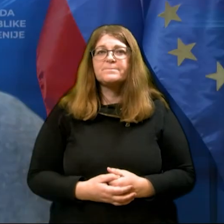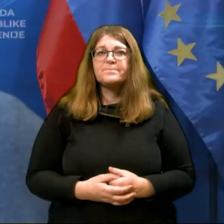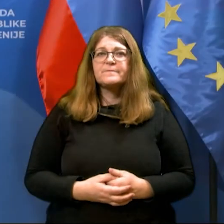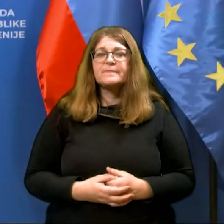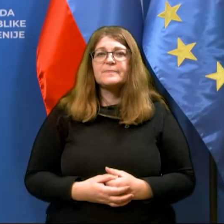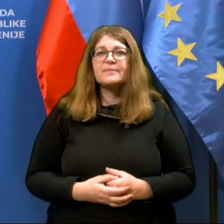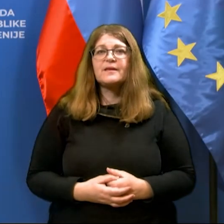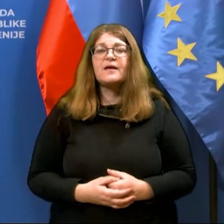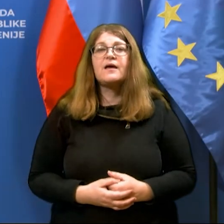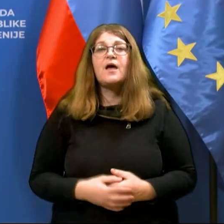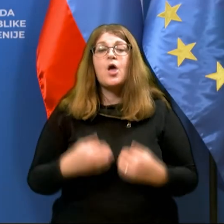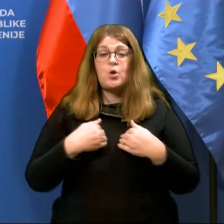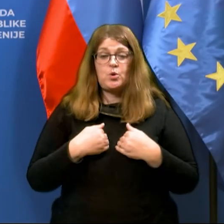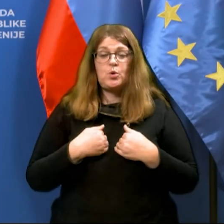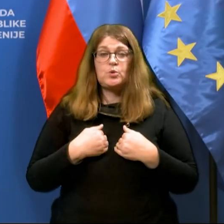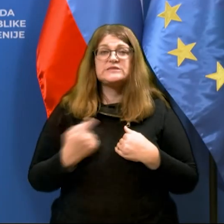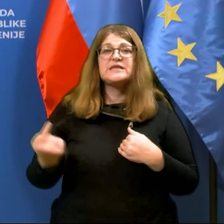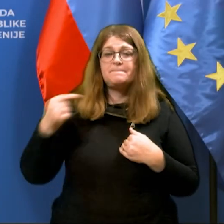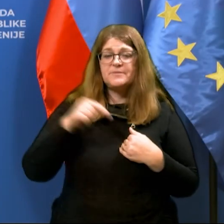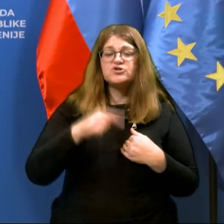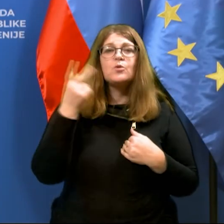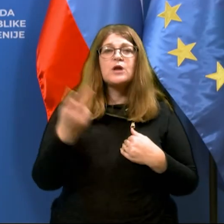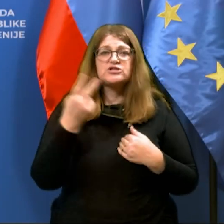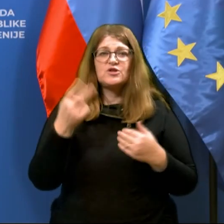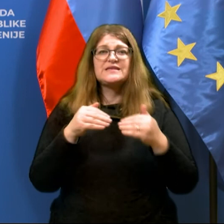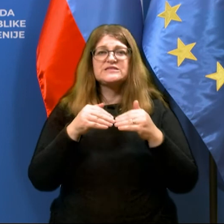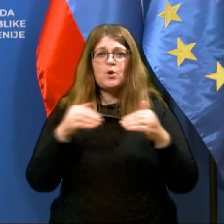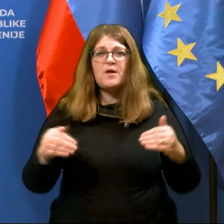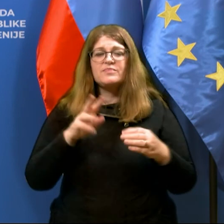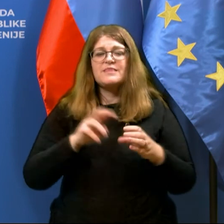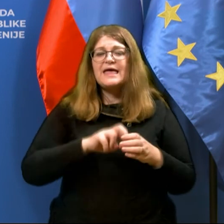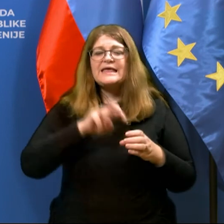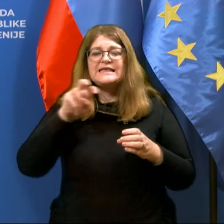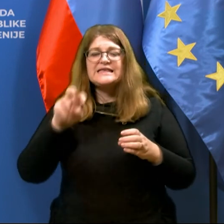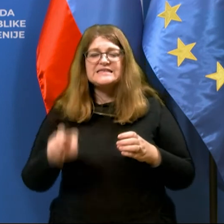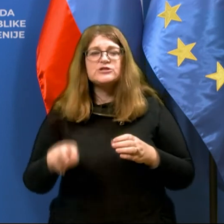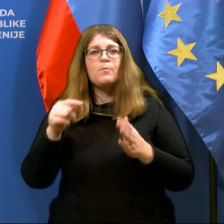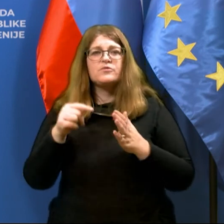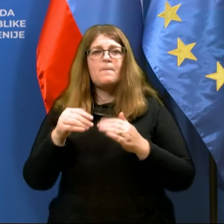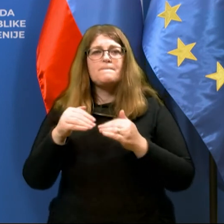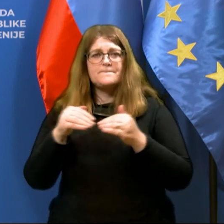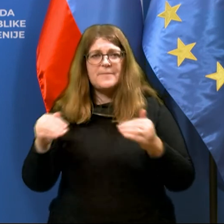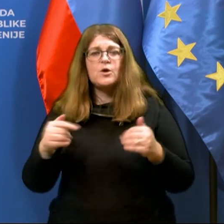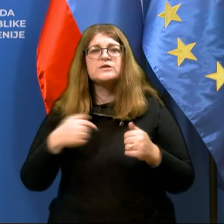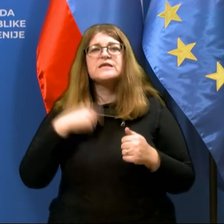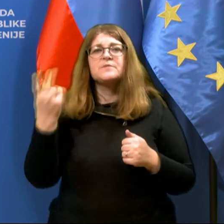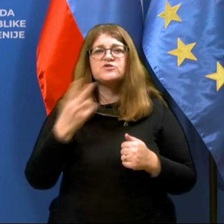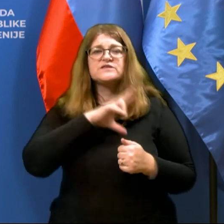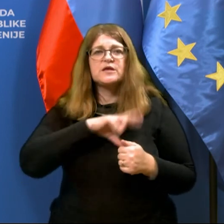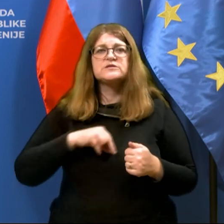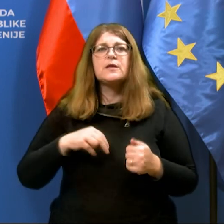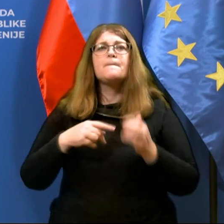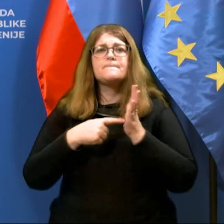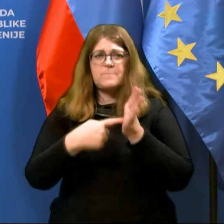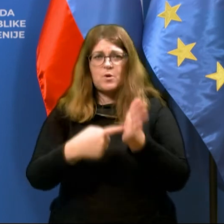Ko sem prišel na slovensko Mejo, torej na istopno Mejo za Hrvaško, sem slovenskemu policistu